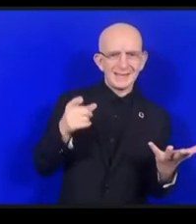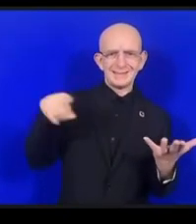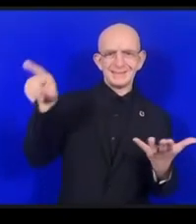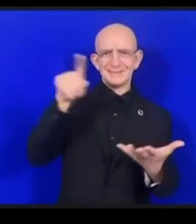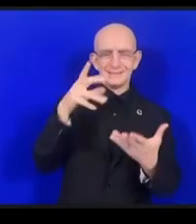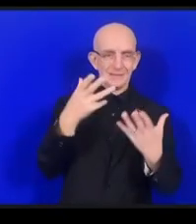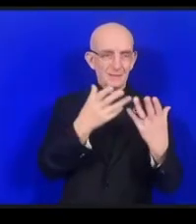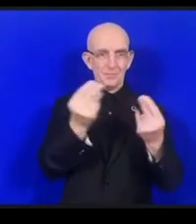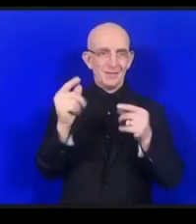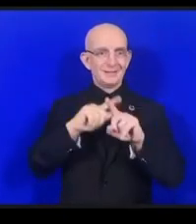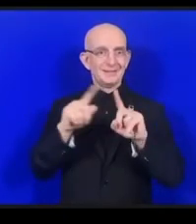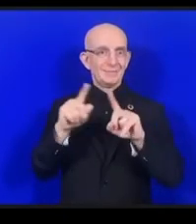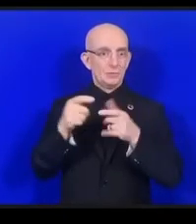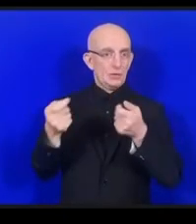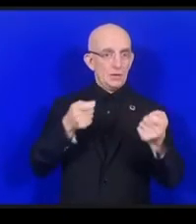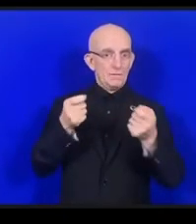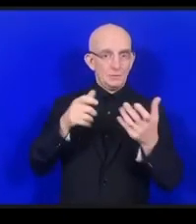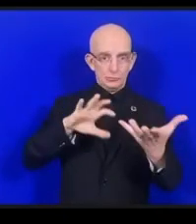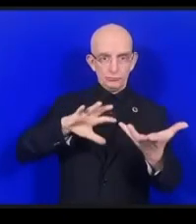政府も中にはあります